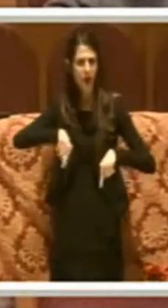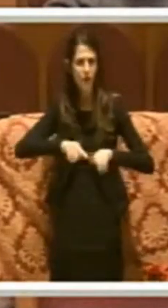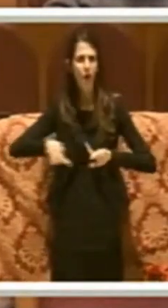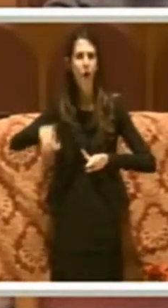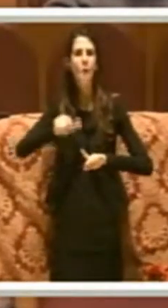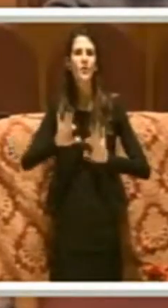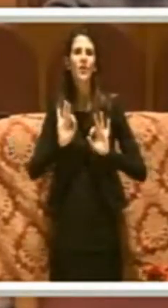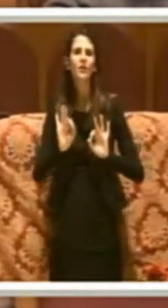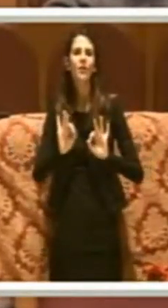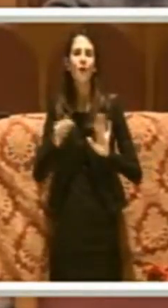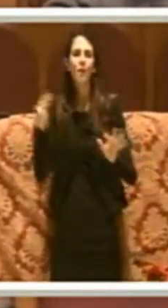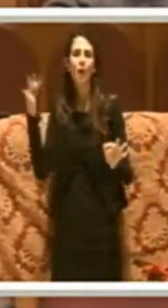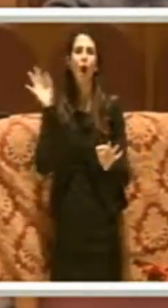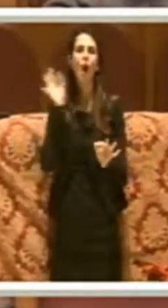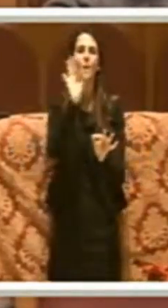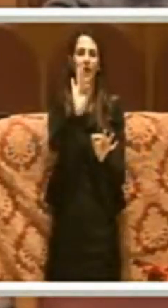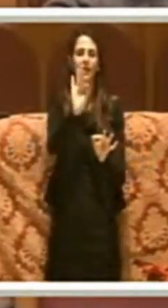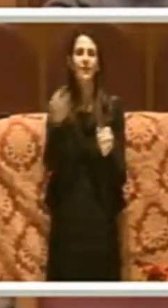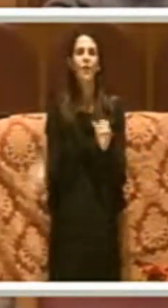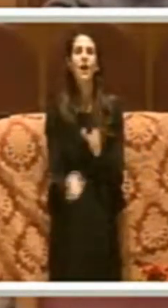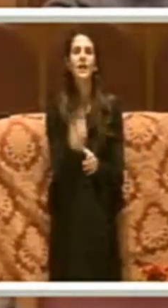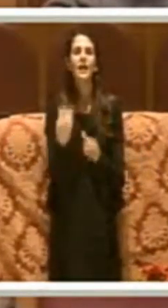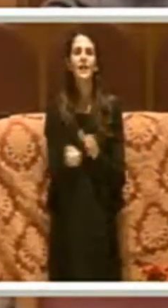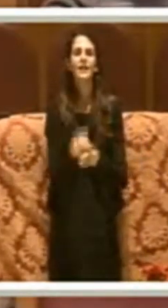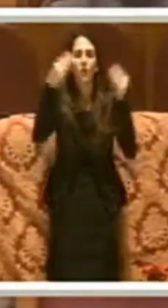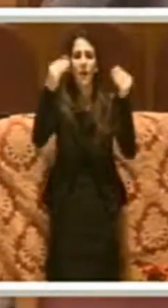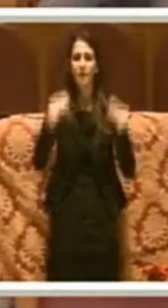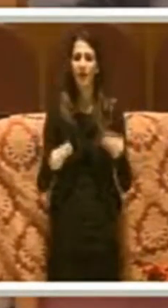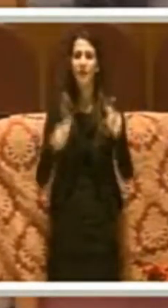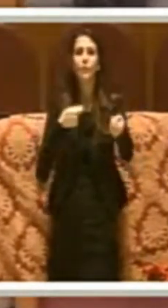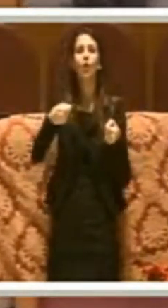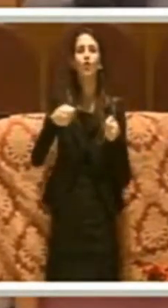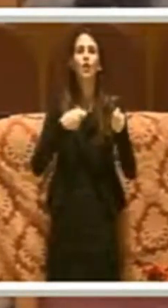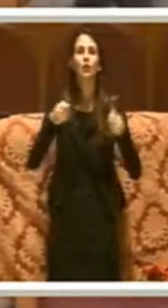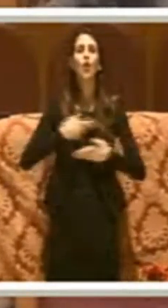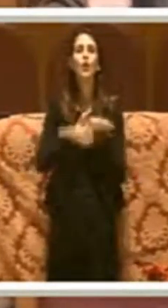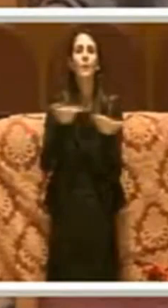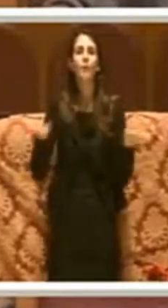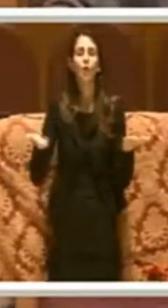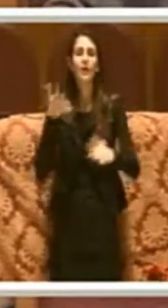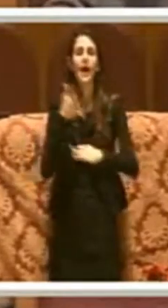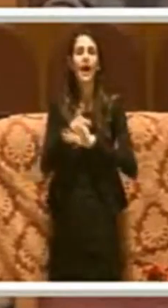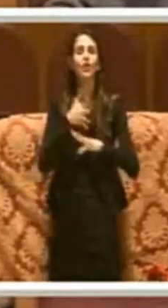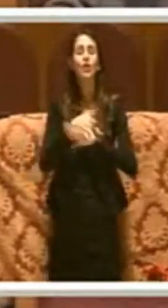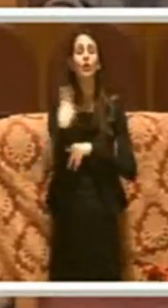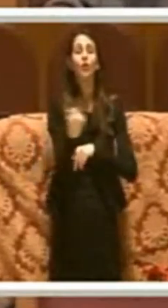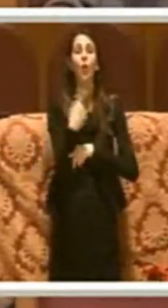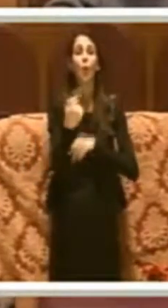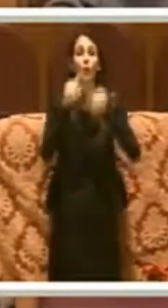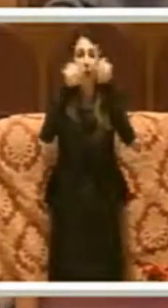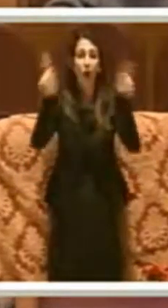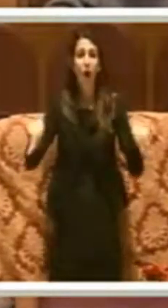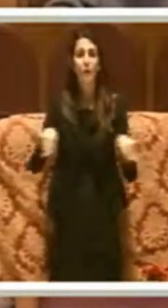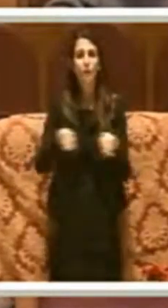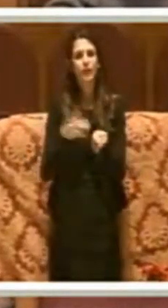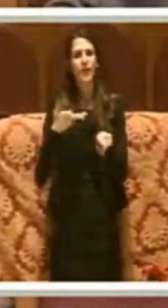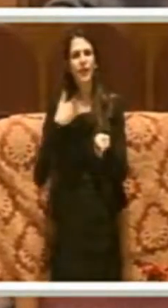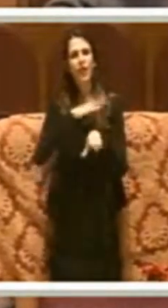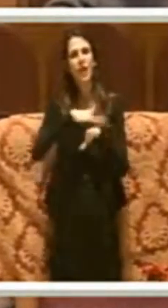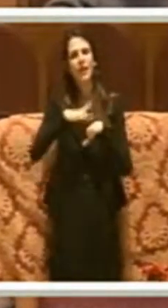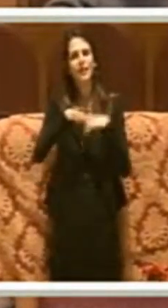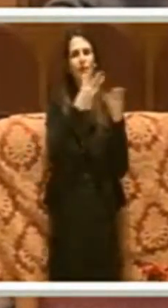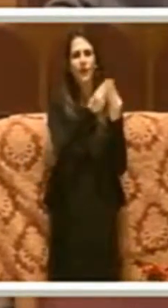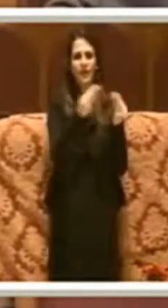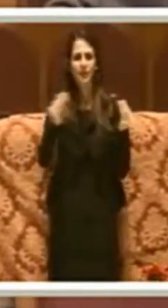realizzazione di una piattaforma mass di proprietà e gestione pubblica per l'accesso tramite un unico portale di molteplici servizi di